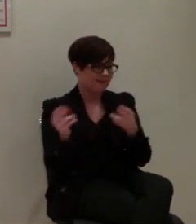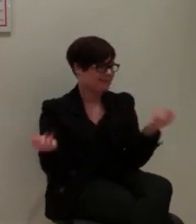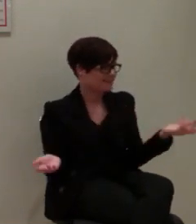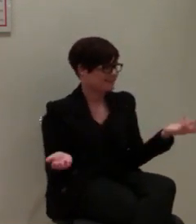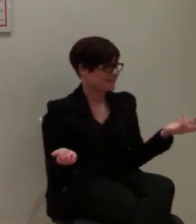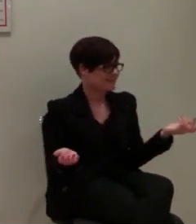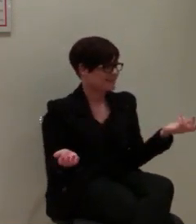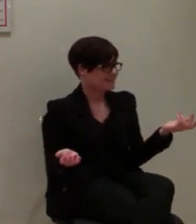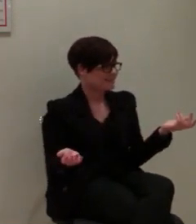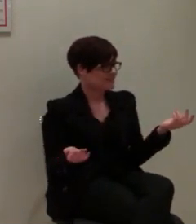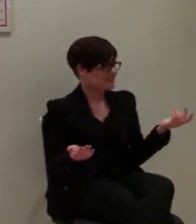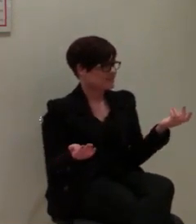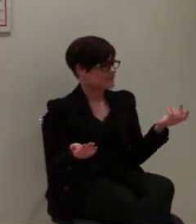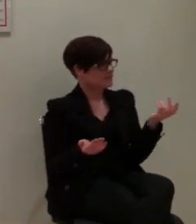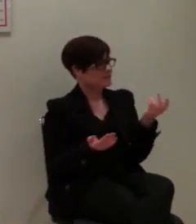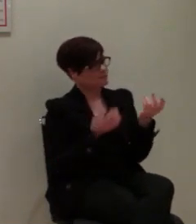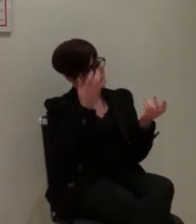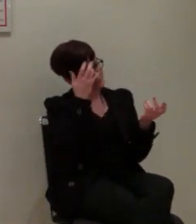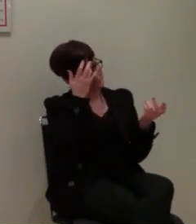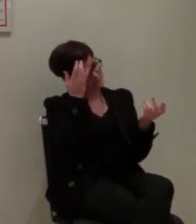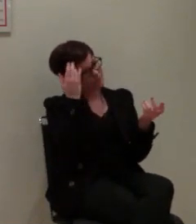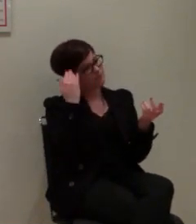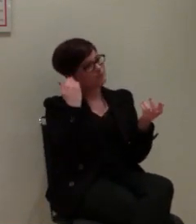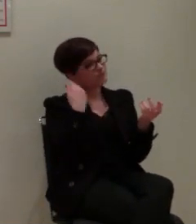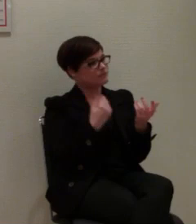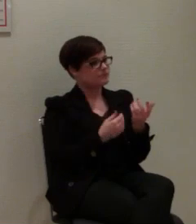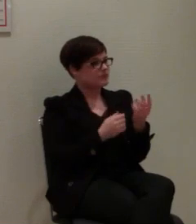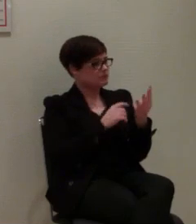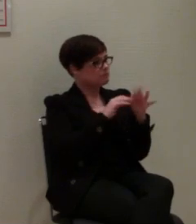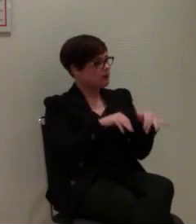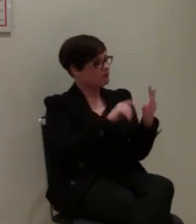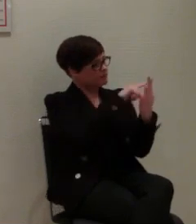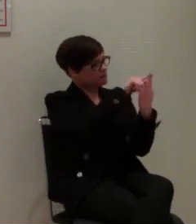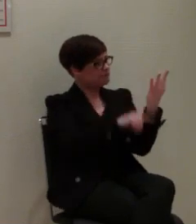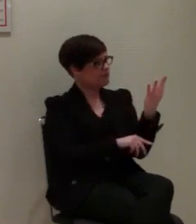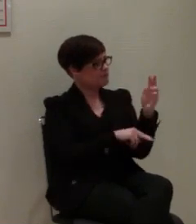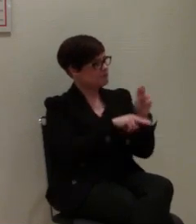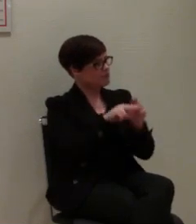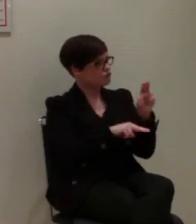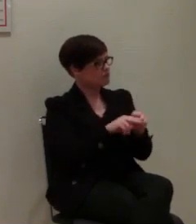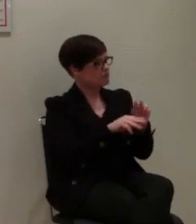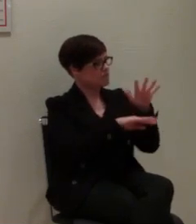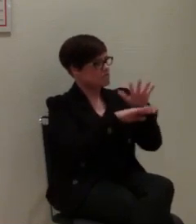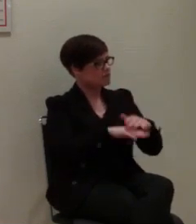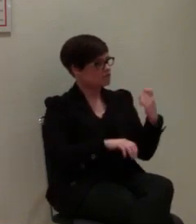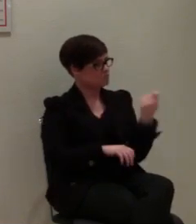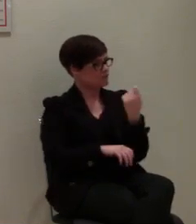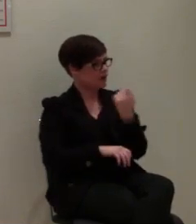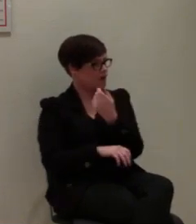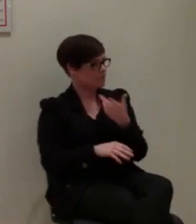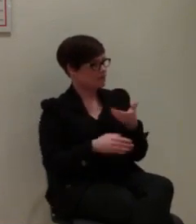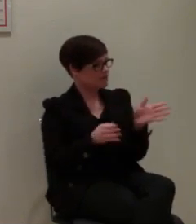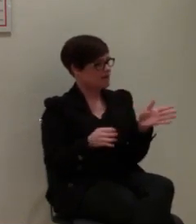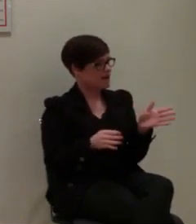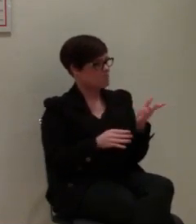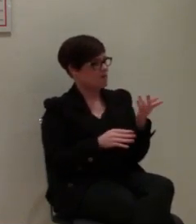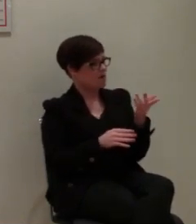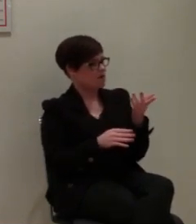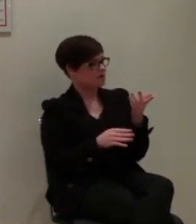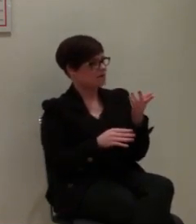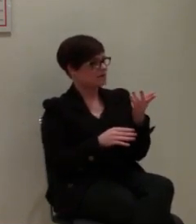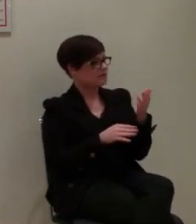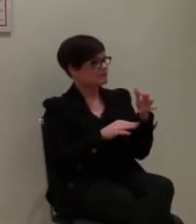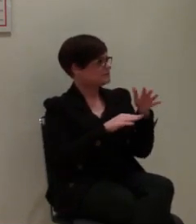Das ist so, dass nicht alle der vier Netzbetreiber den Zellortungsdienst zum Beispiel